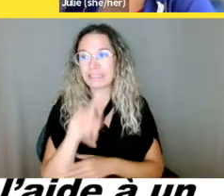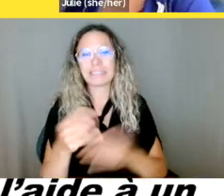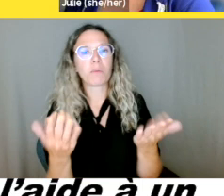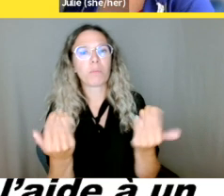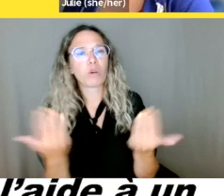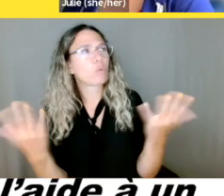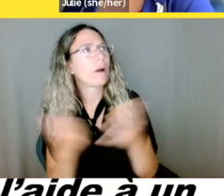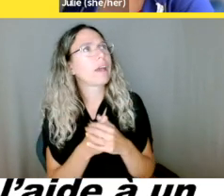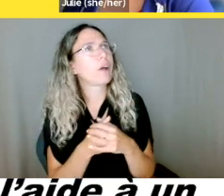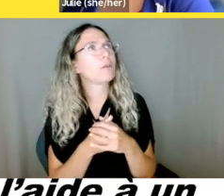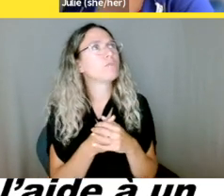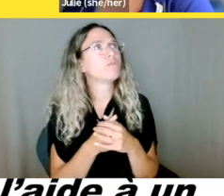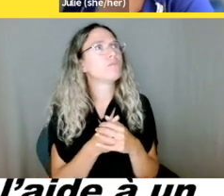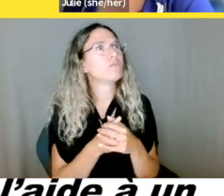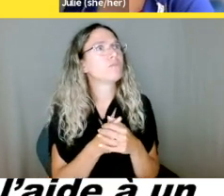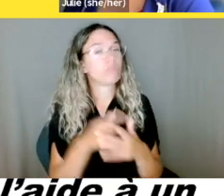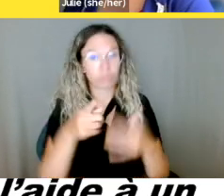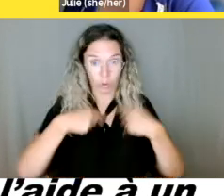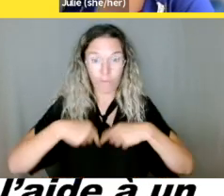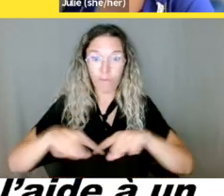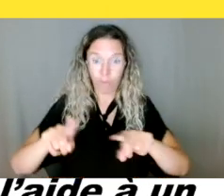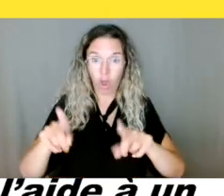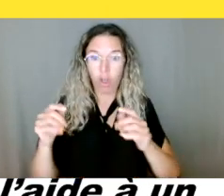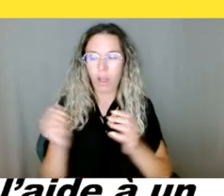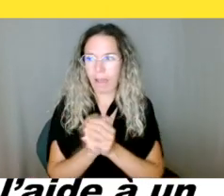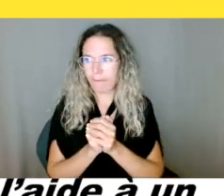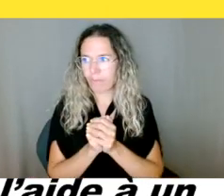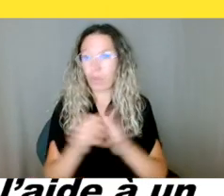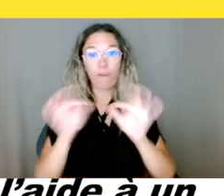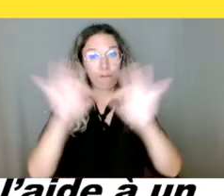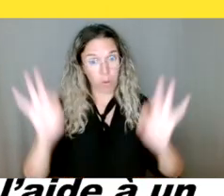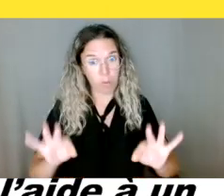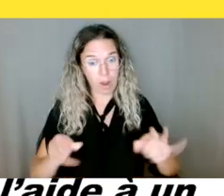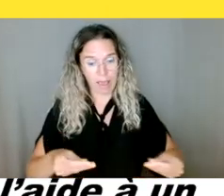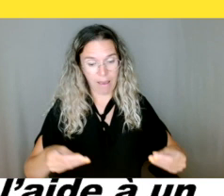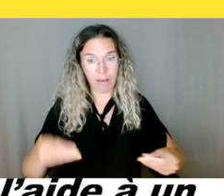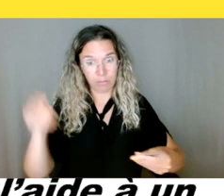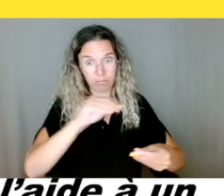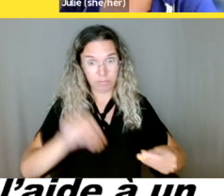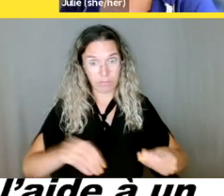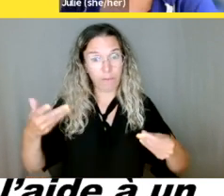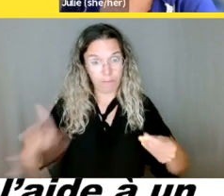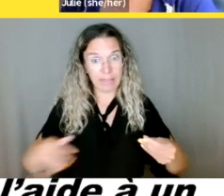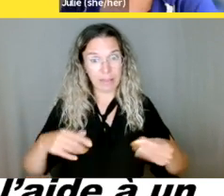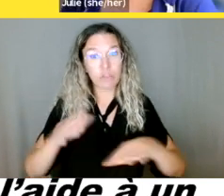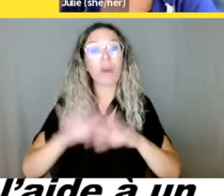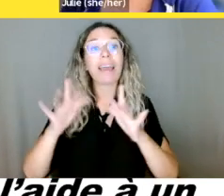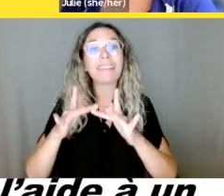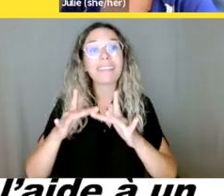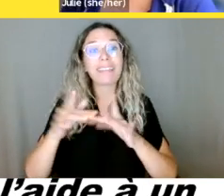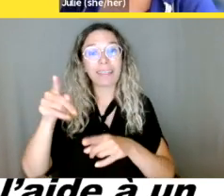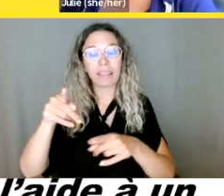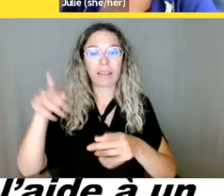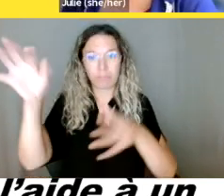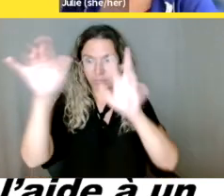été rempli en ligne, vous l'avez imprimé, vous présentez le bureau et que finalement, ce n pas le bon formulaire, vous devez remplir un autre